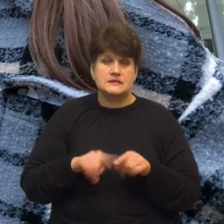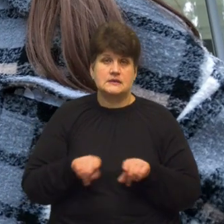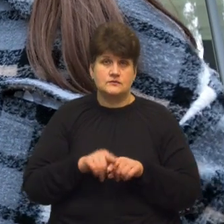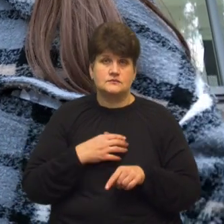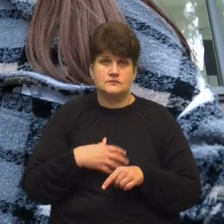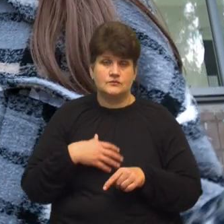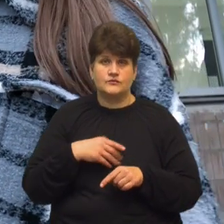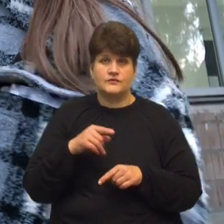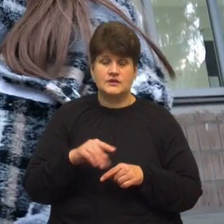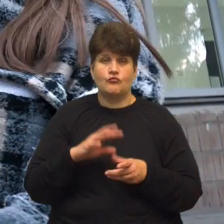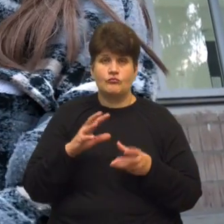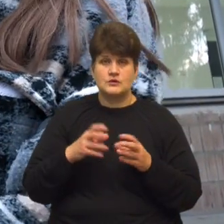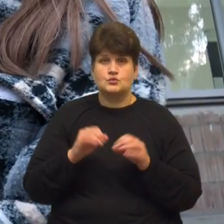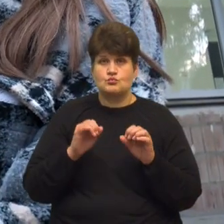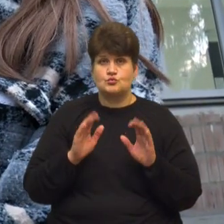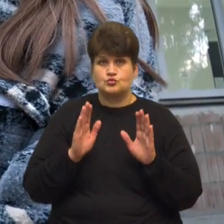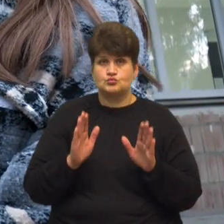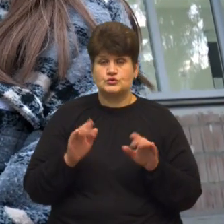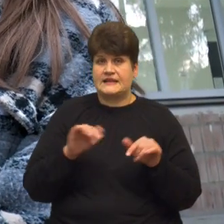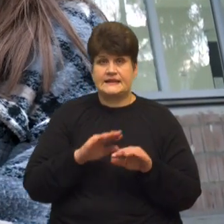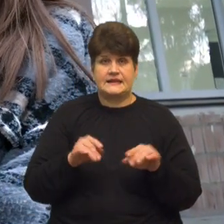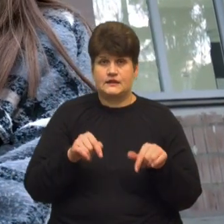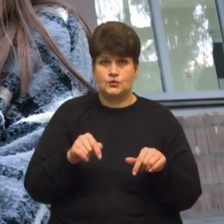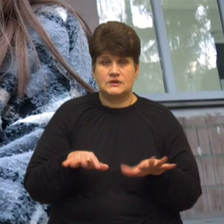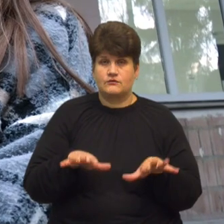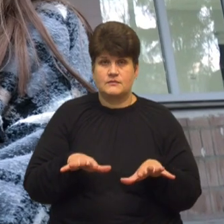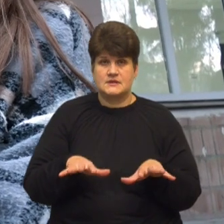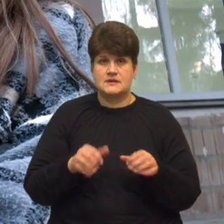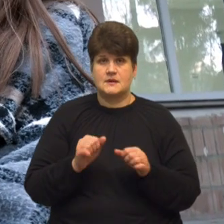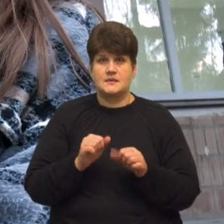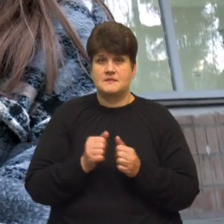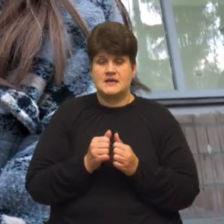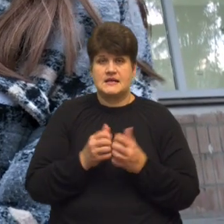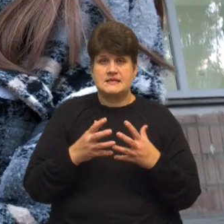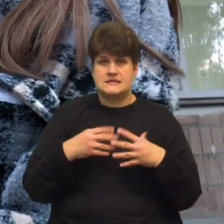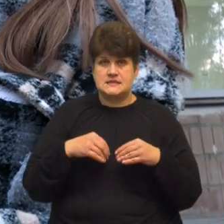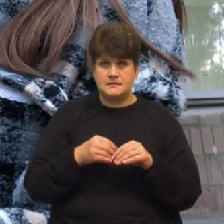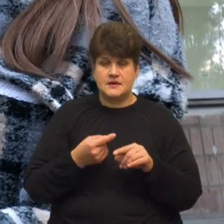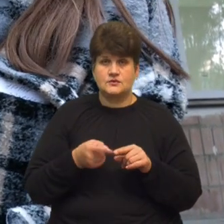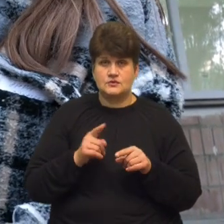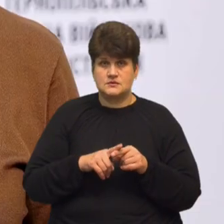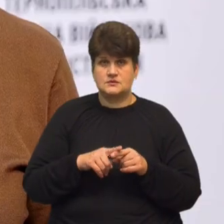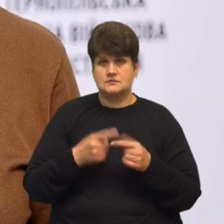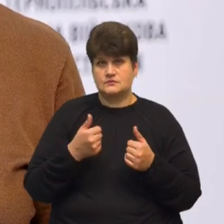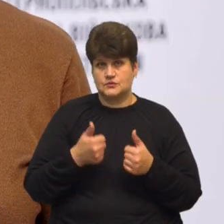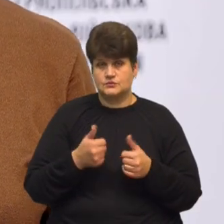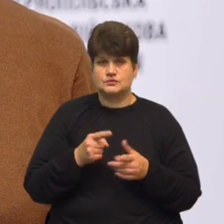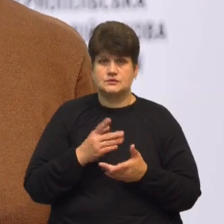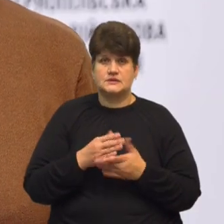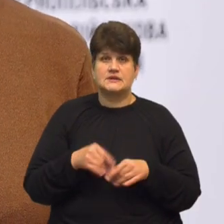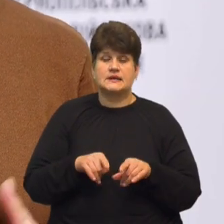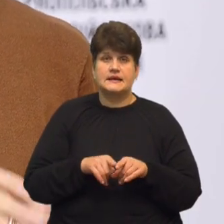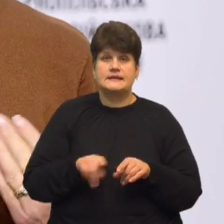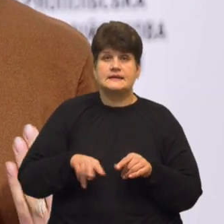що вони, в принципі, можуть бути не тут, наприклад, по місці, не біля сімейного. Це дуже кордоновано, до речі, не знала, це завжди з'явилось таке, але круто. Директорка